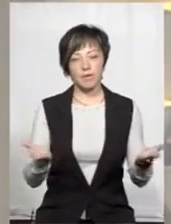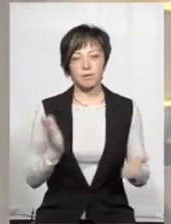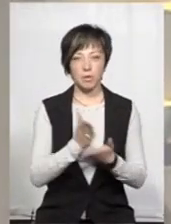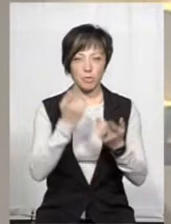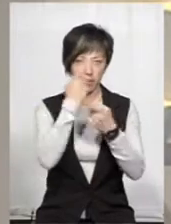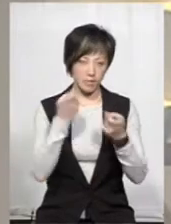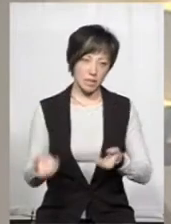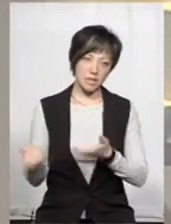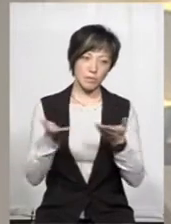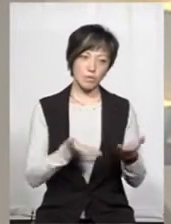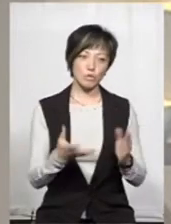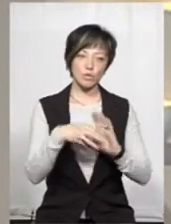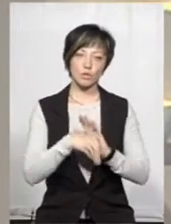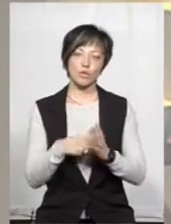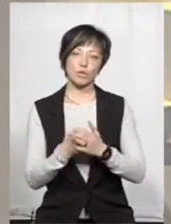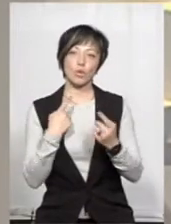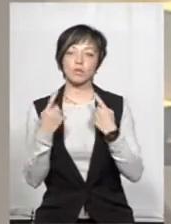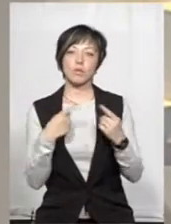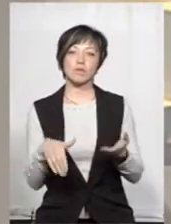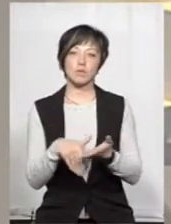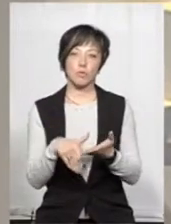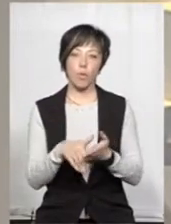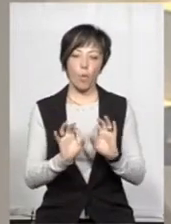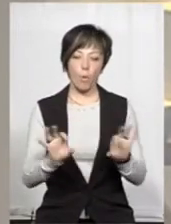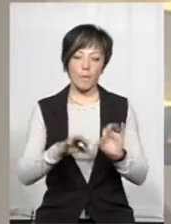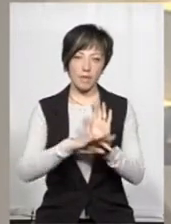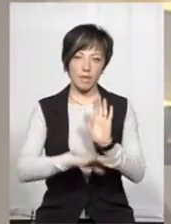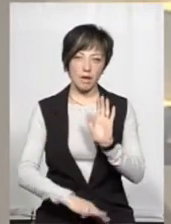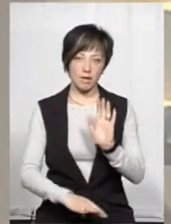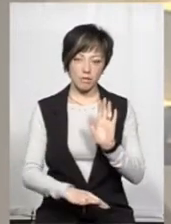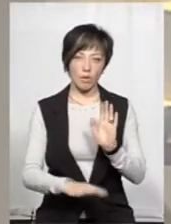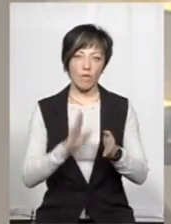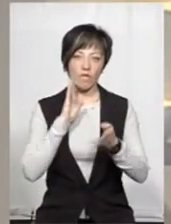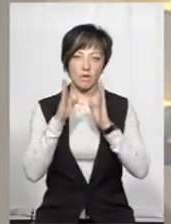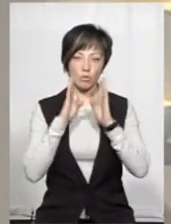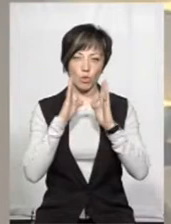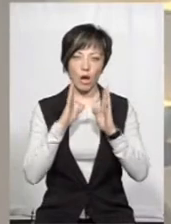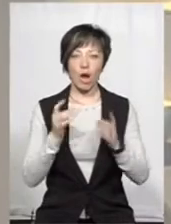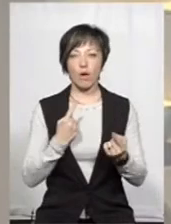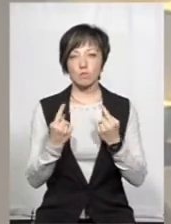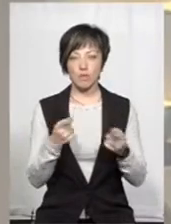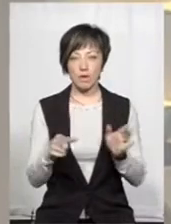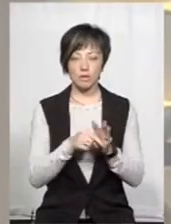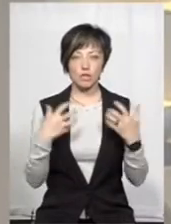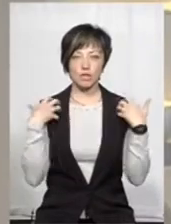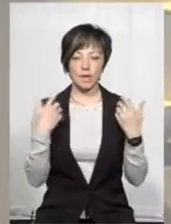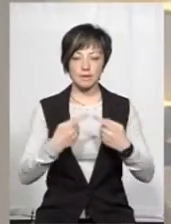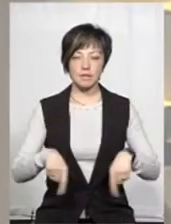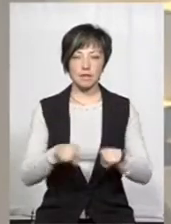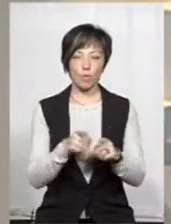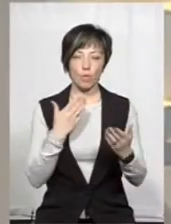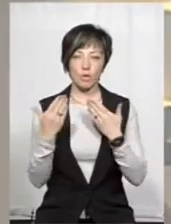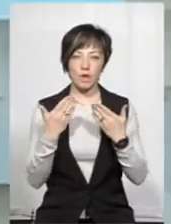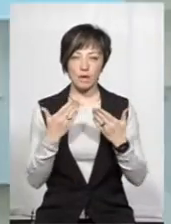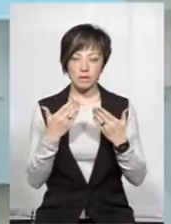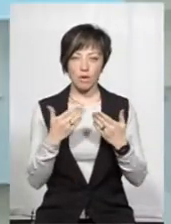наживо і запрошуємо долучатися до розмови за допомогою коментарів під прямою трансляцією у Фейсбук, а розмовляємо із начальником сектору